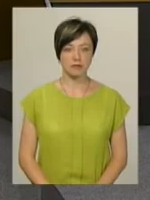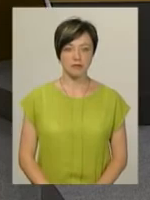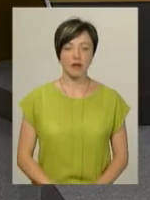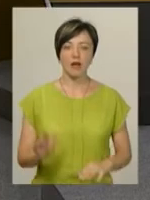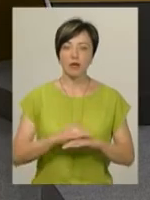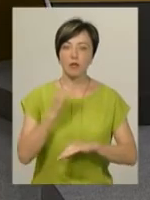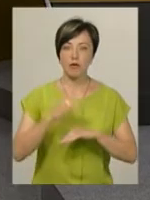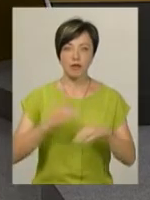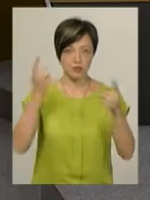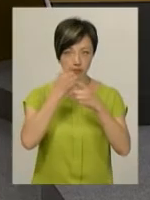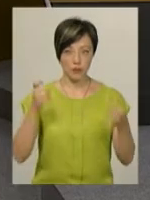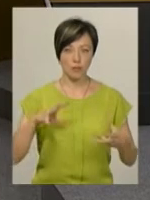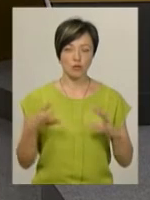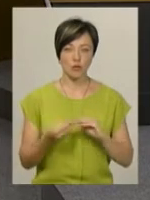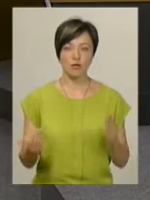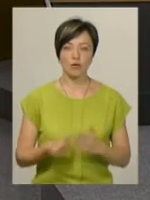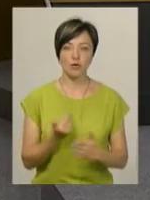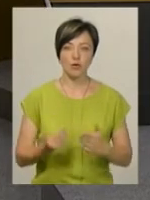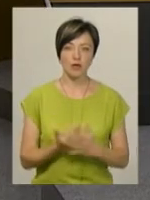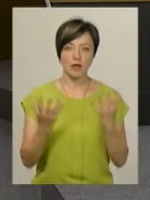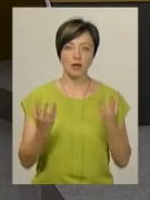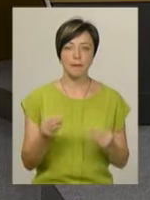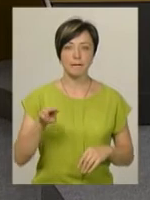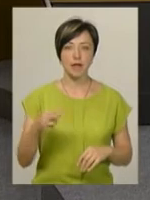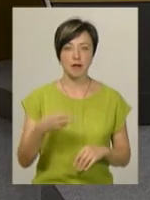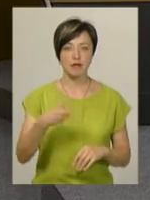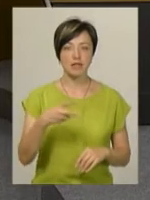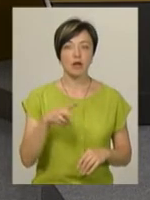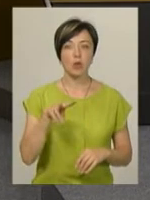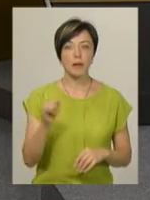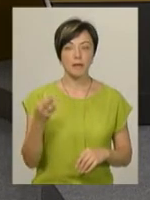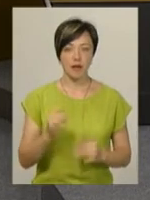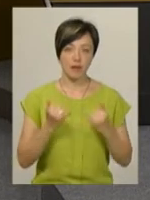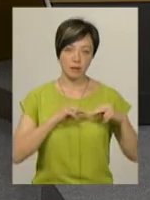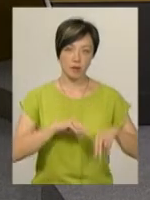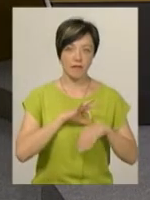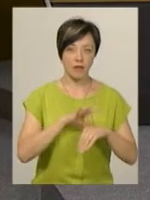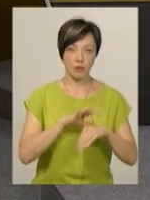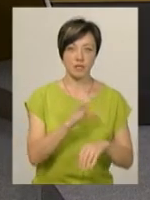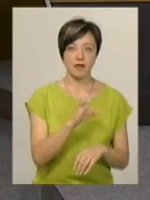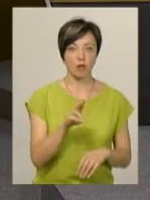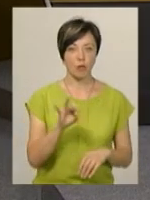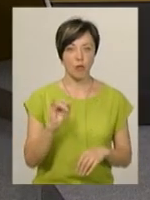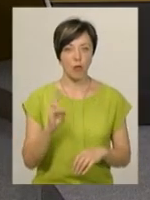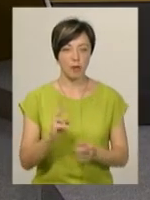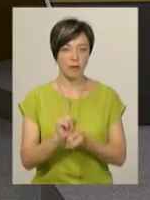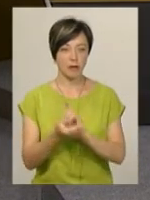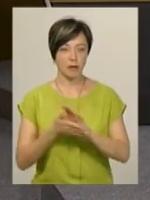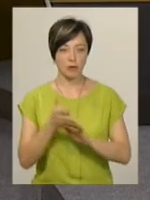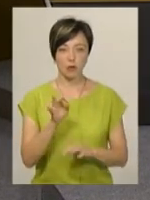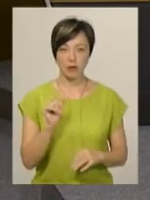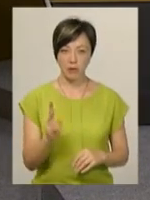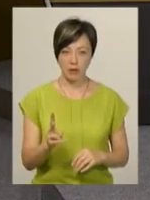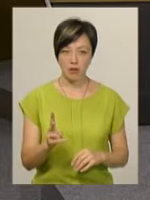Доброго вечора! В ефірі підсумковий інформаційний випуск п'ятниці, 20 липня. В студії ведуча Світлана Поробок, диктор жестової мови